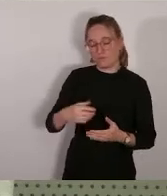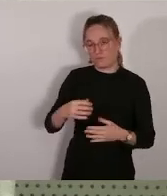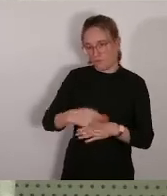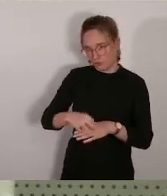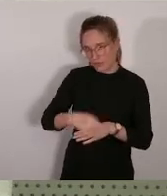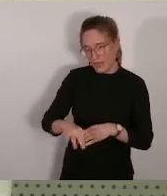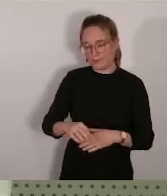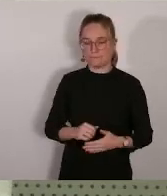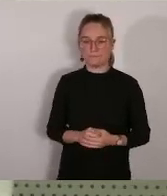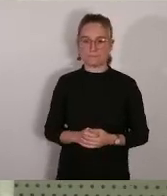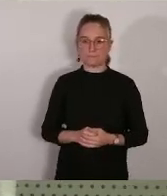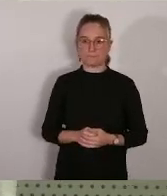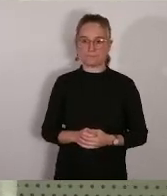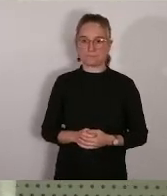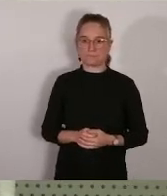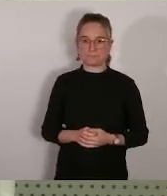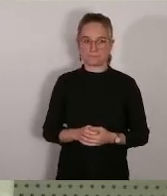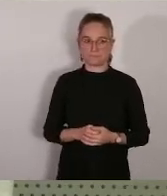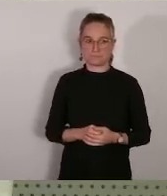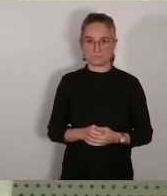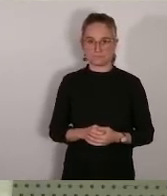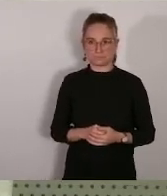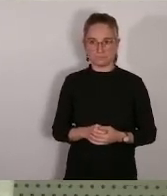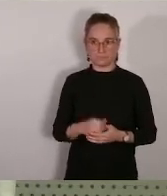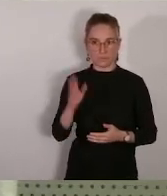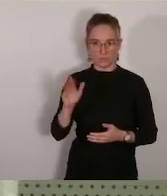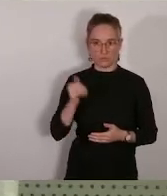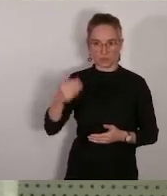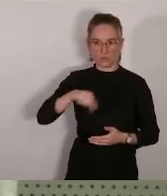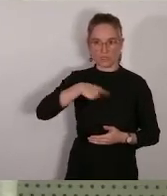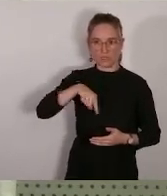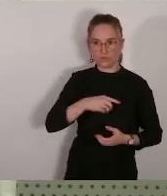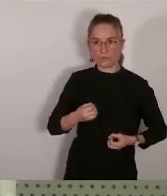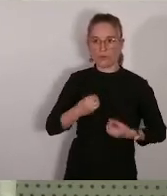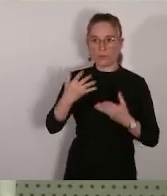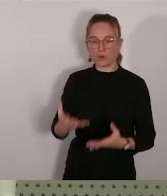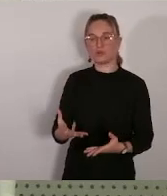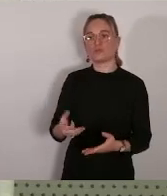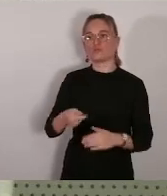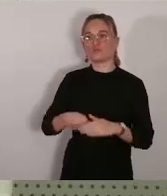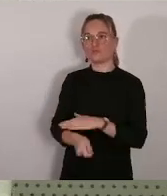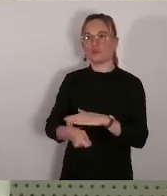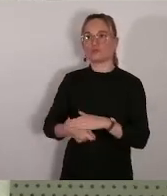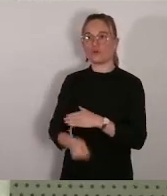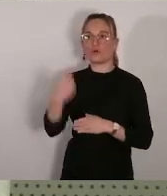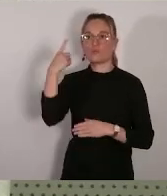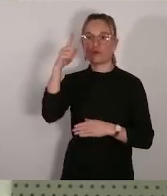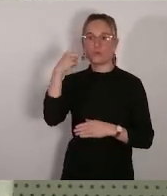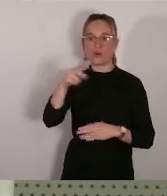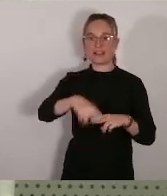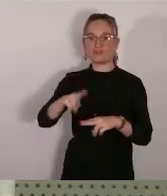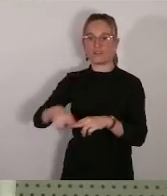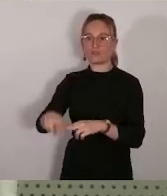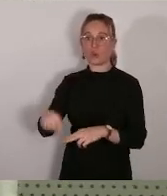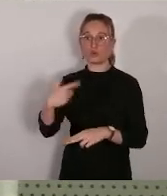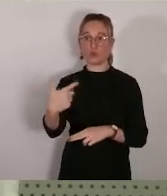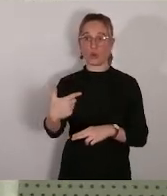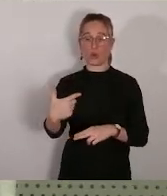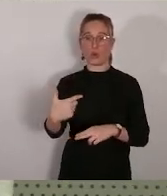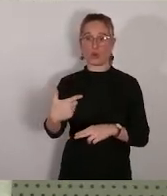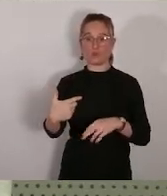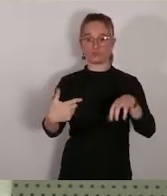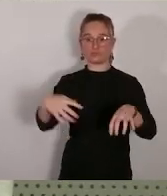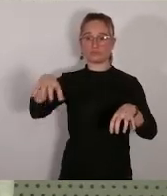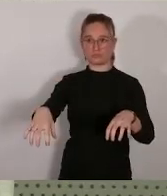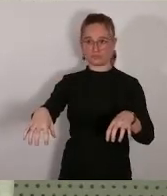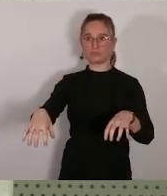qu'est proposée une attribution de subvention pour la réalisation de deux opérations dans le grand centre-ville dont une qui concerne le premier